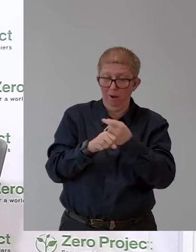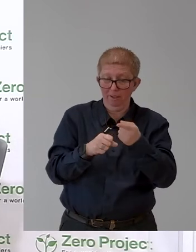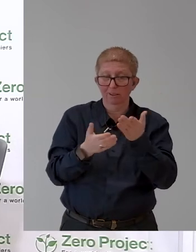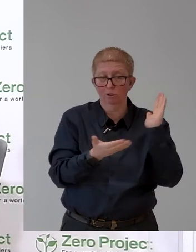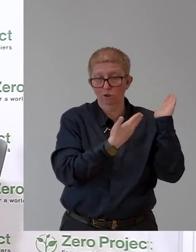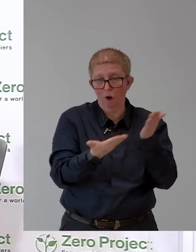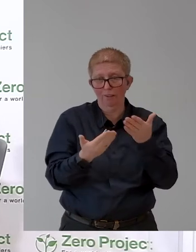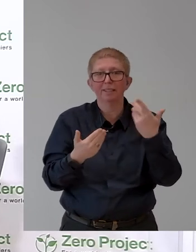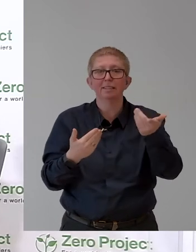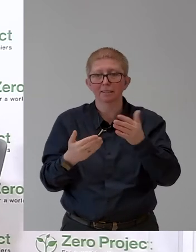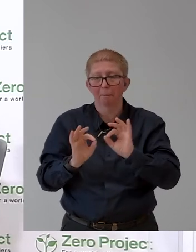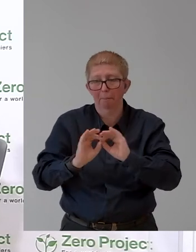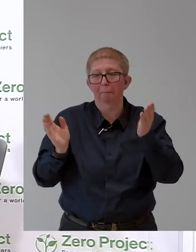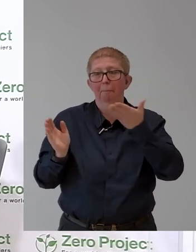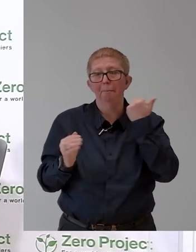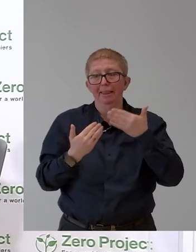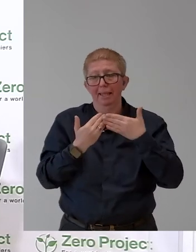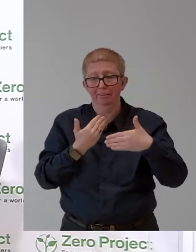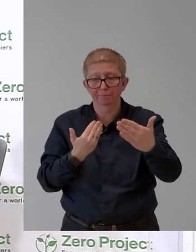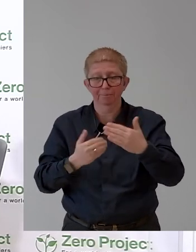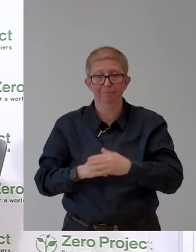Anregungen zur Weiterentwicklung des Förderwesens?